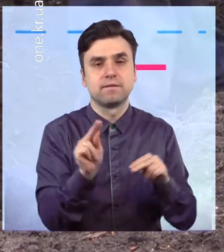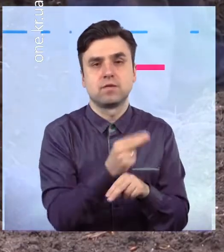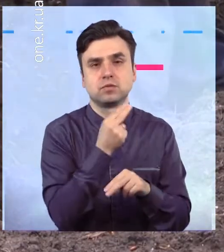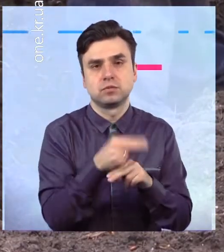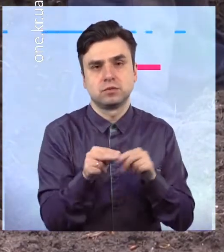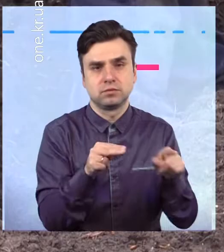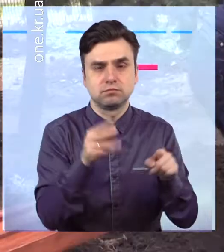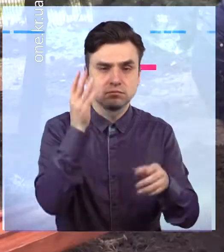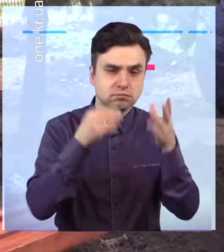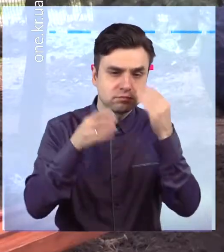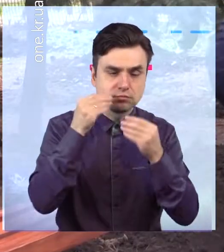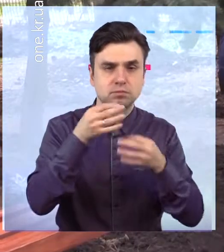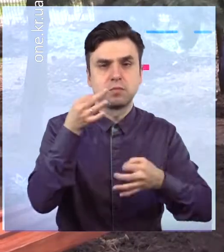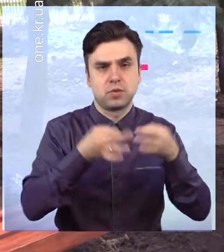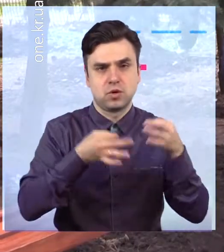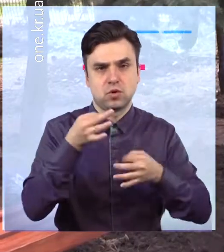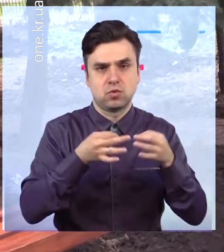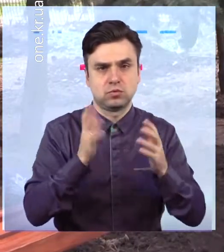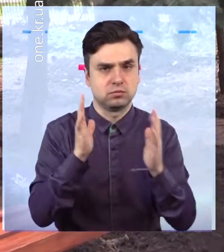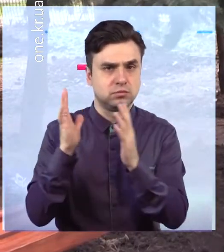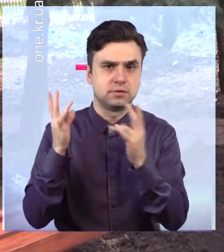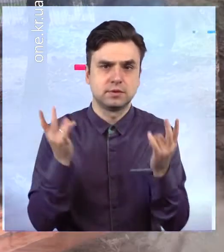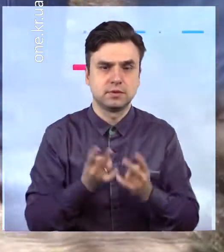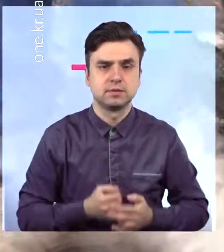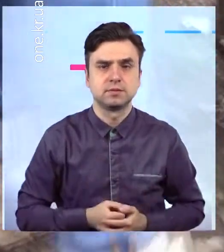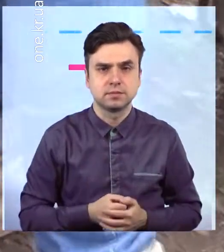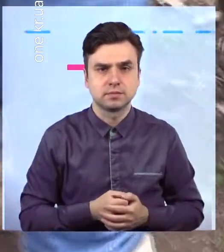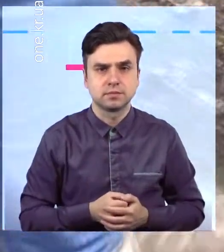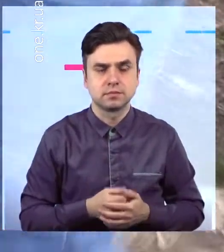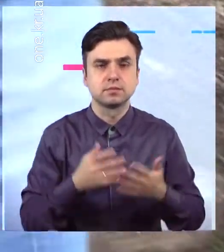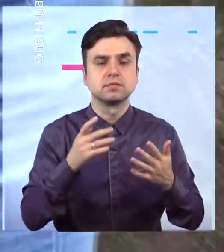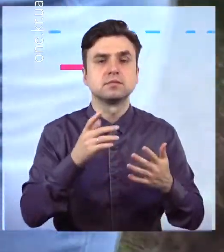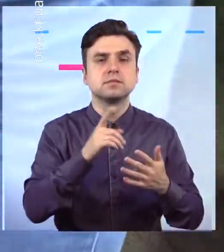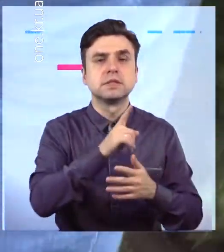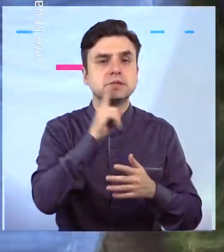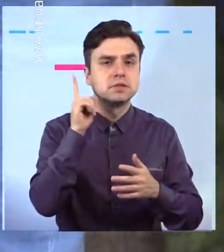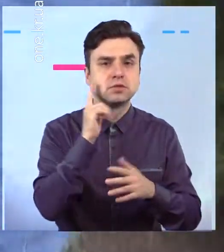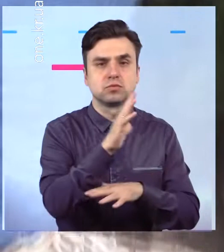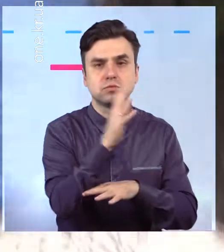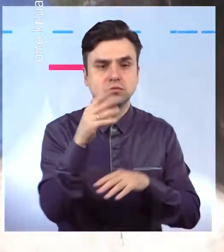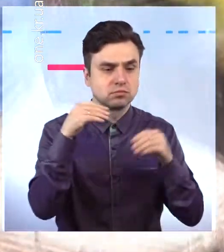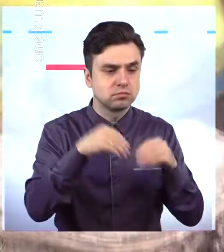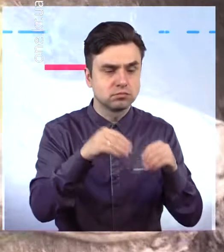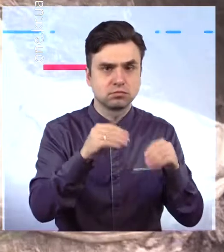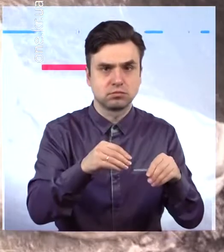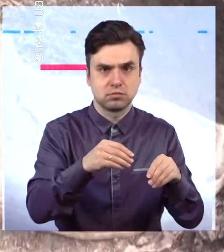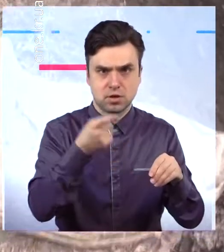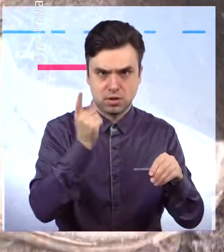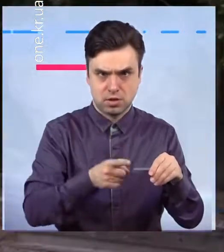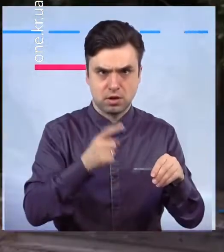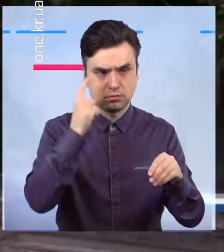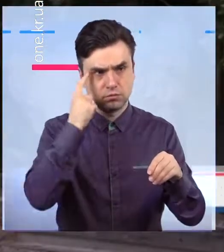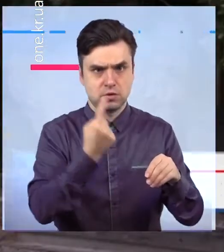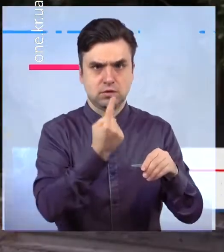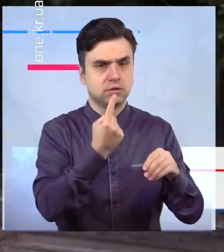природи. Озелення території міста – це комплекс робіт, який спрямований не тільки на висадження зелених насаджень, а й на обов'язковий догляд за